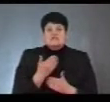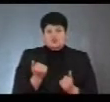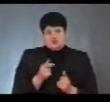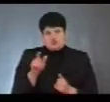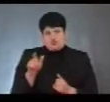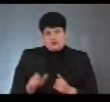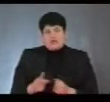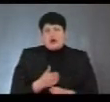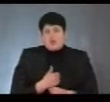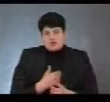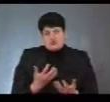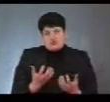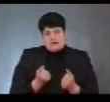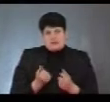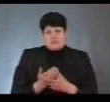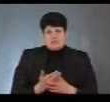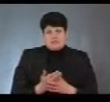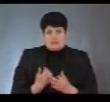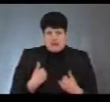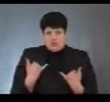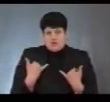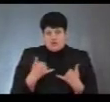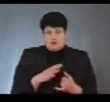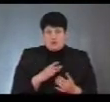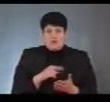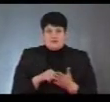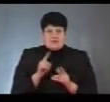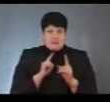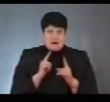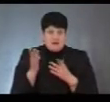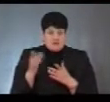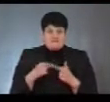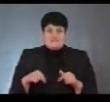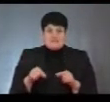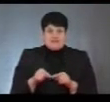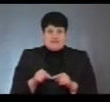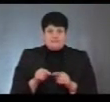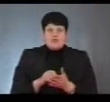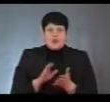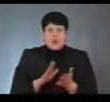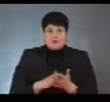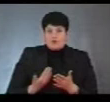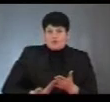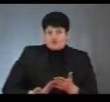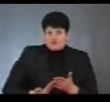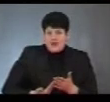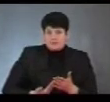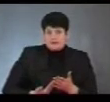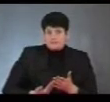яка хоче отримати цю субсидію. Я сьогодні була у нас в міській раді, в відділі обліку місця